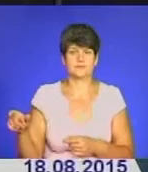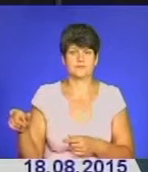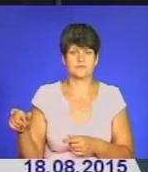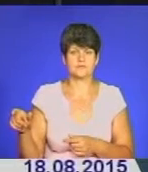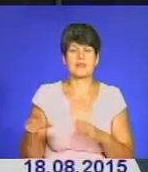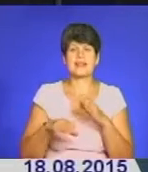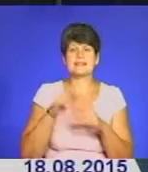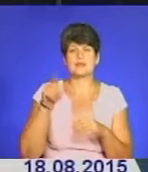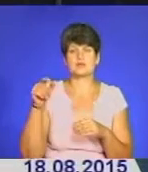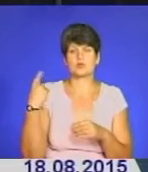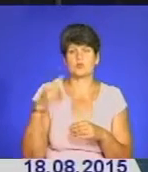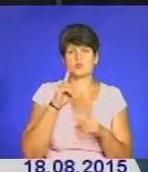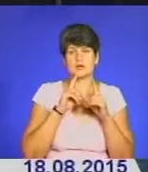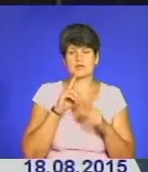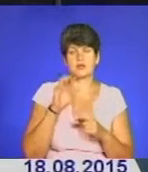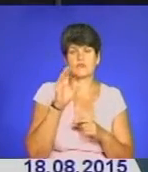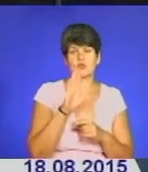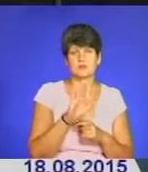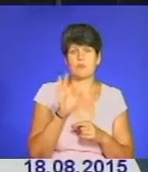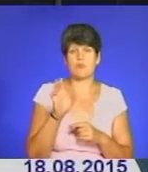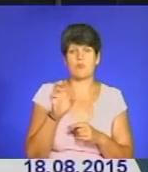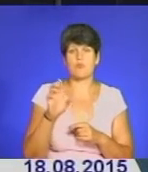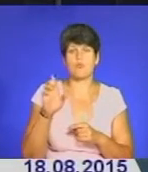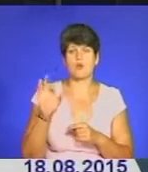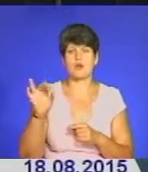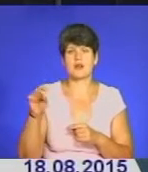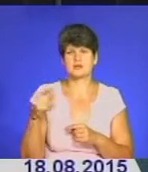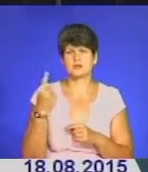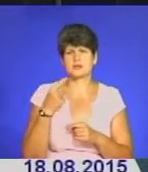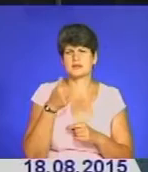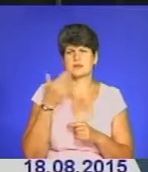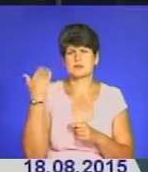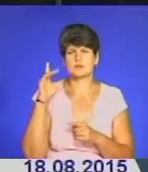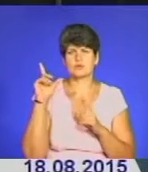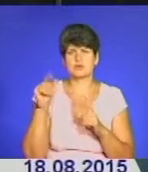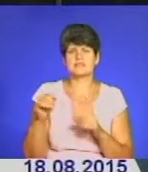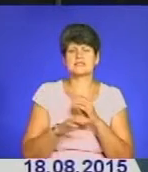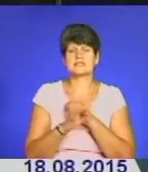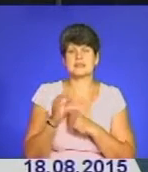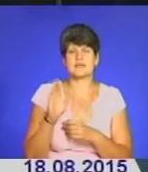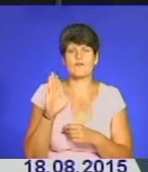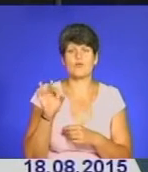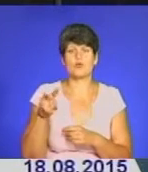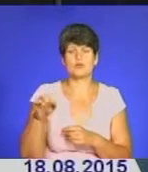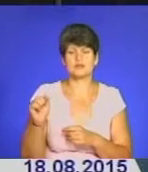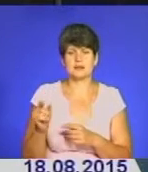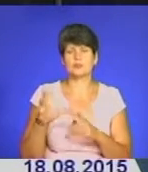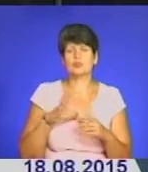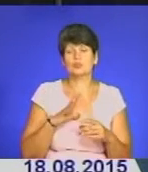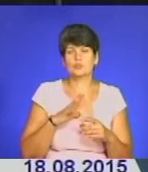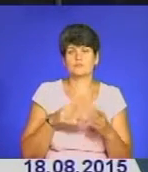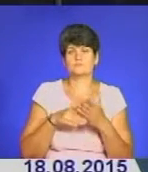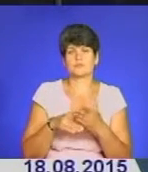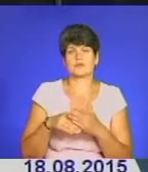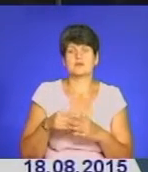Депутат обласної ради Володимир Болєщук рік тому вперше поїхав на Схід, як волонтер, де побував у батальйонах Айдар, Тернопіль і в 24